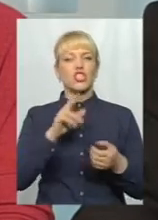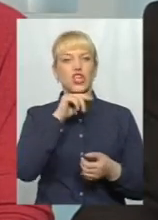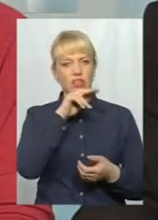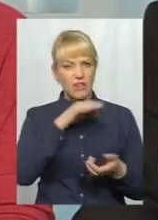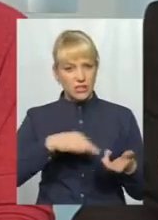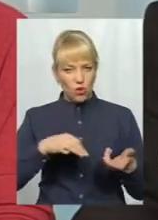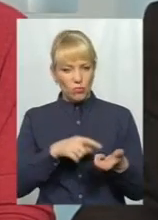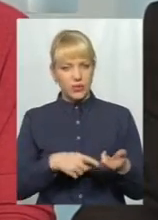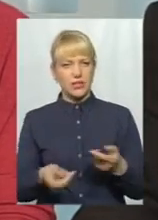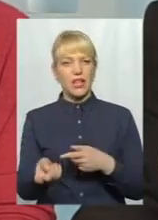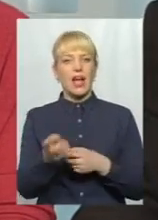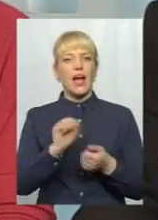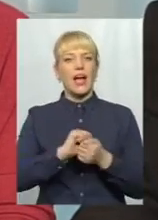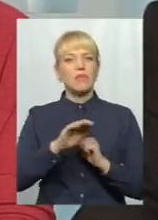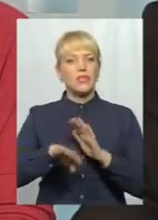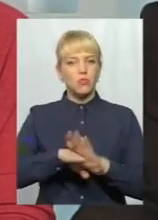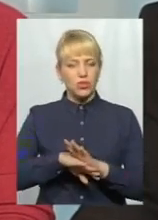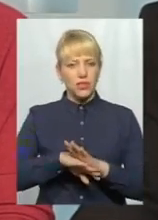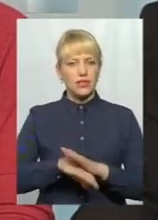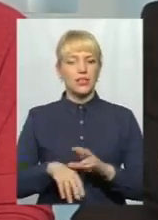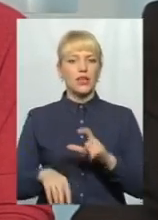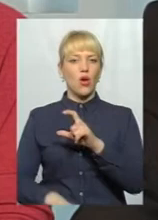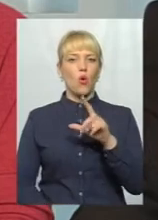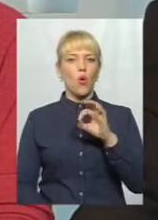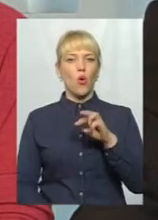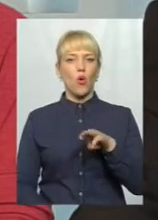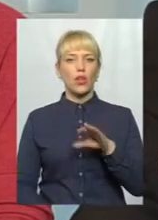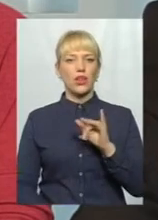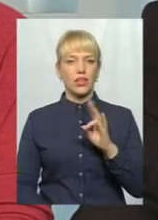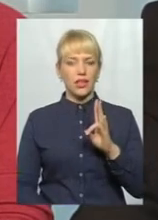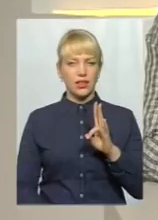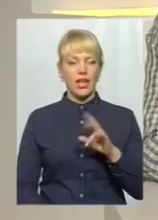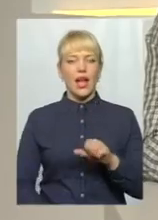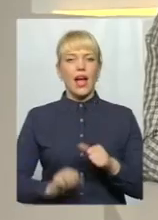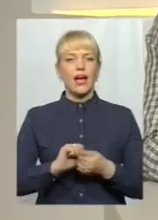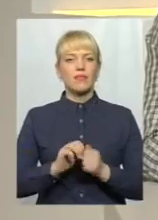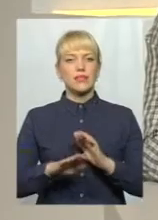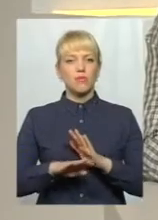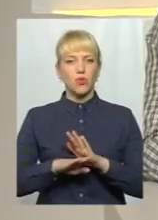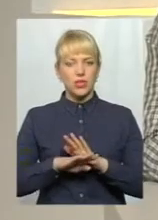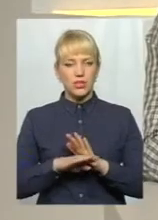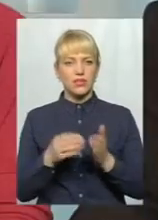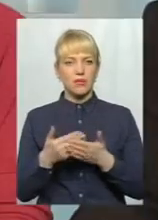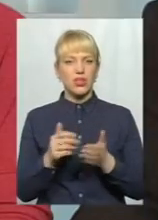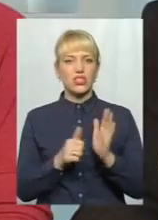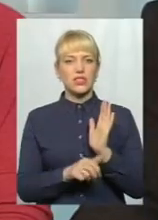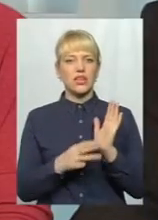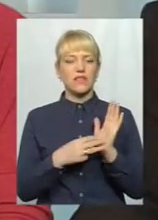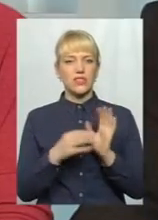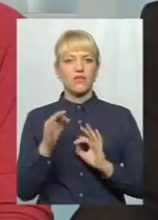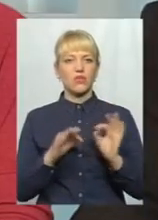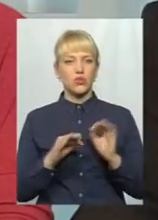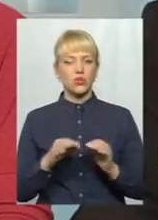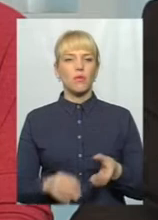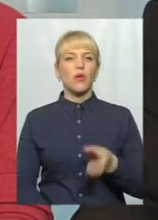-Сподільське, це Хотин. І якщо говорити про Кам'яне-Сподільське, наприклад, 68% води споживається